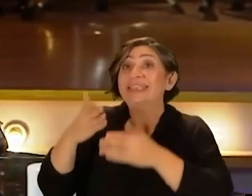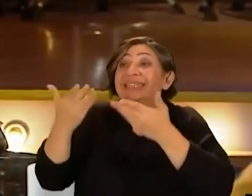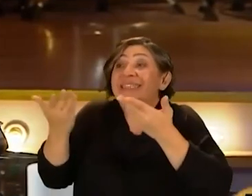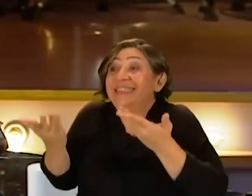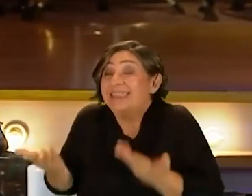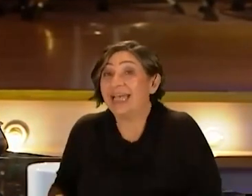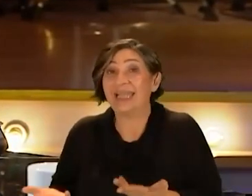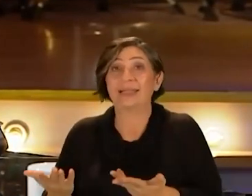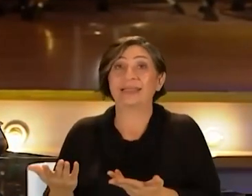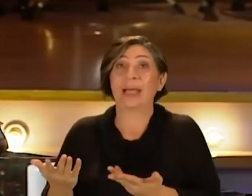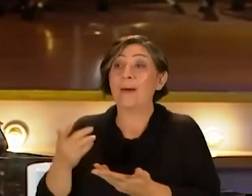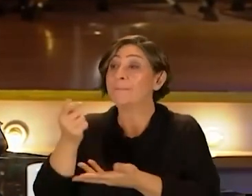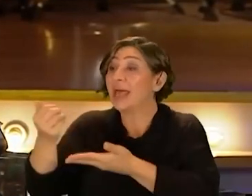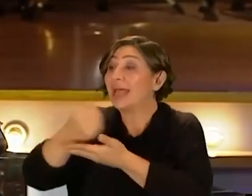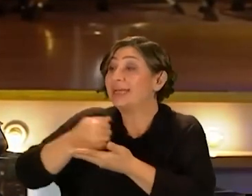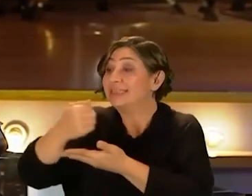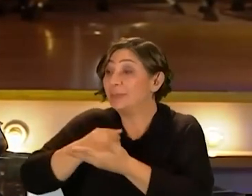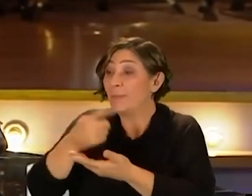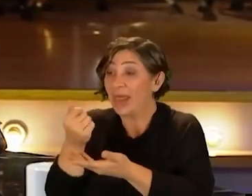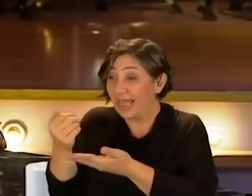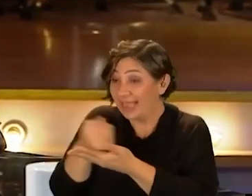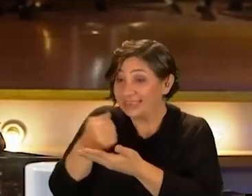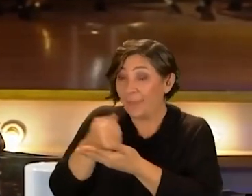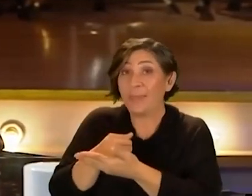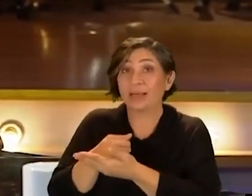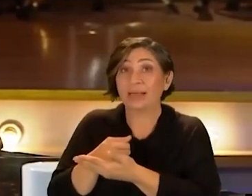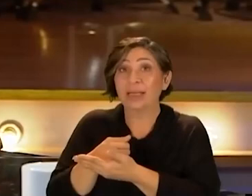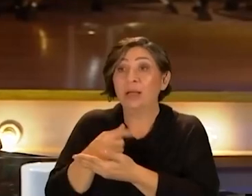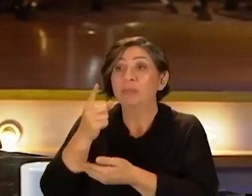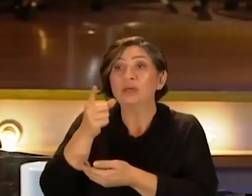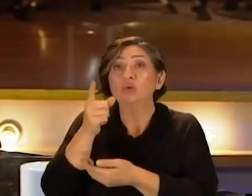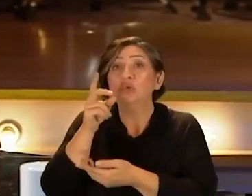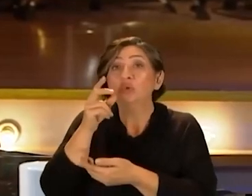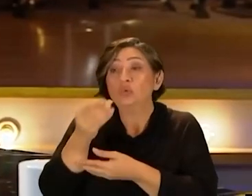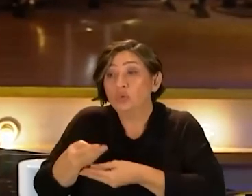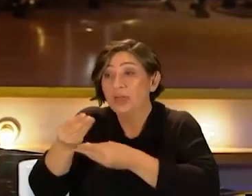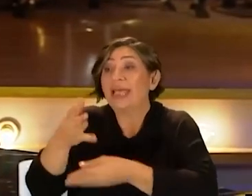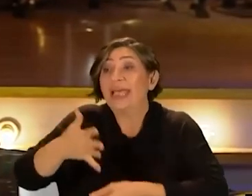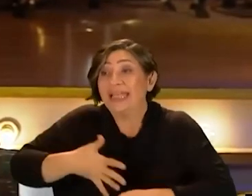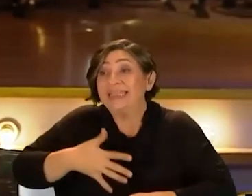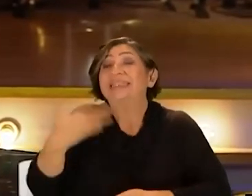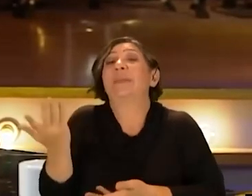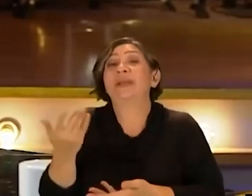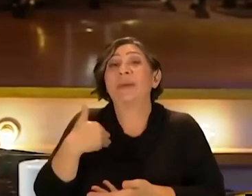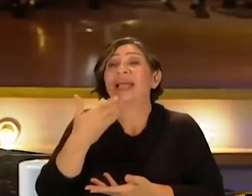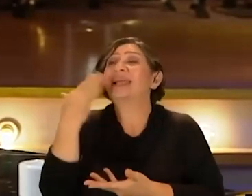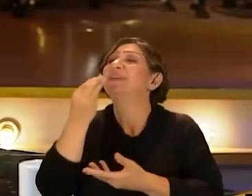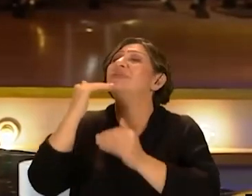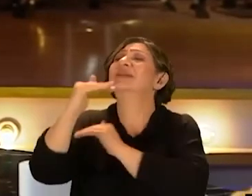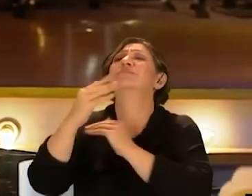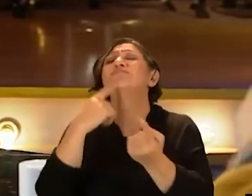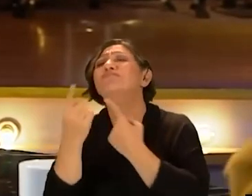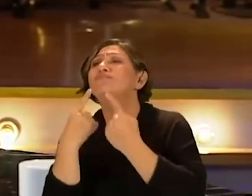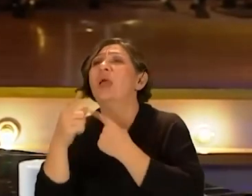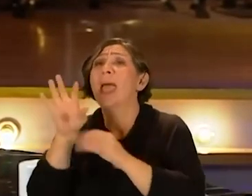zaten para kazanır para kazanmak zaten bir bir sonuçtur ve istemesen de ya ben gençlerle